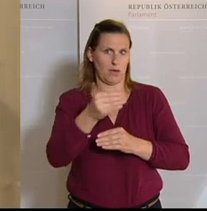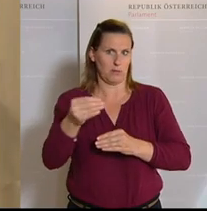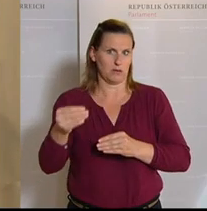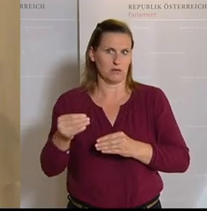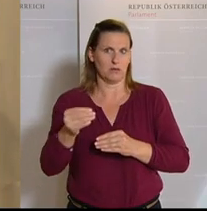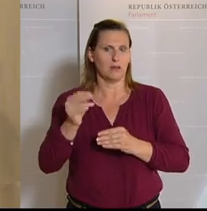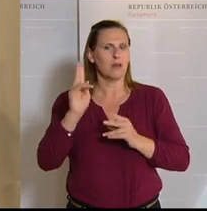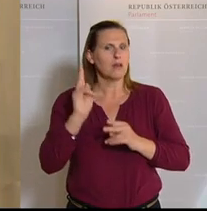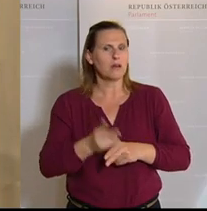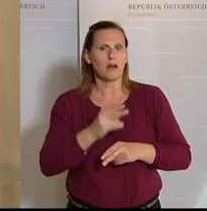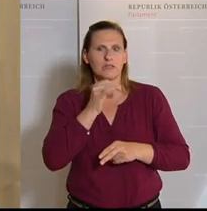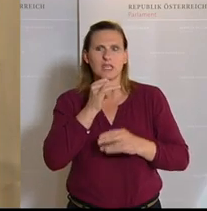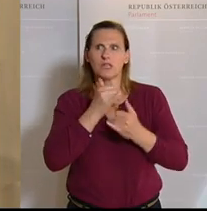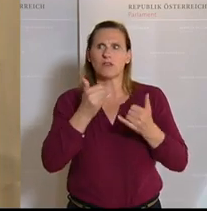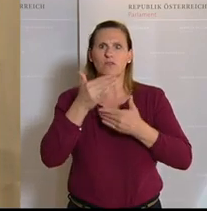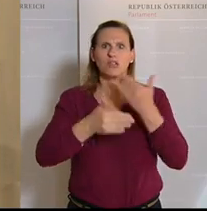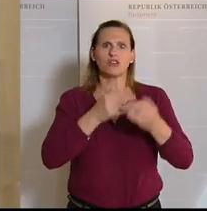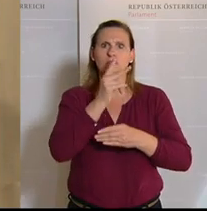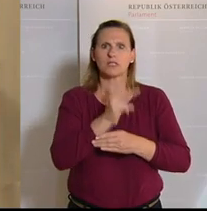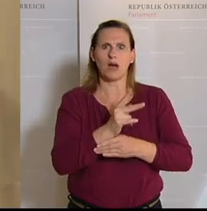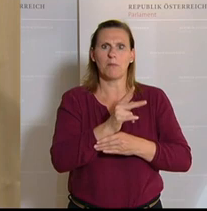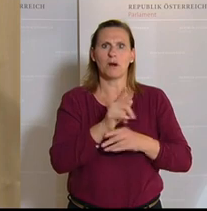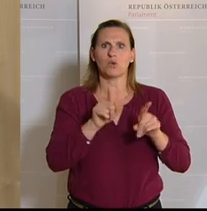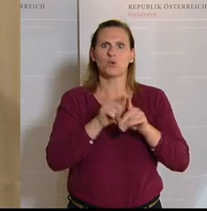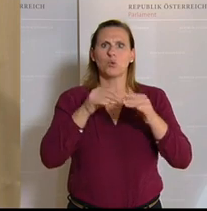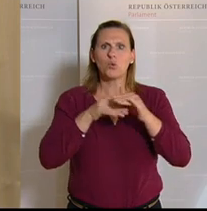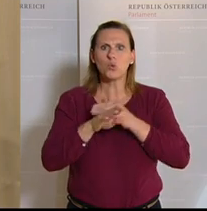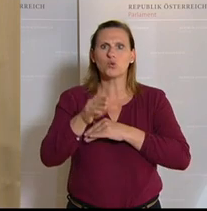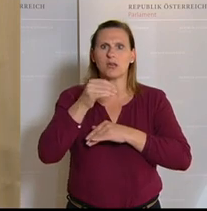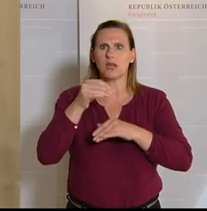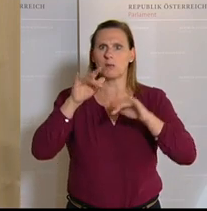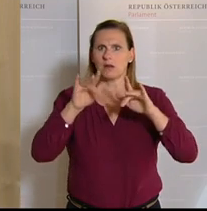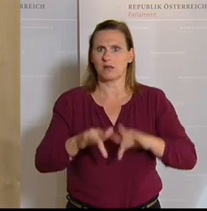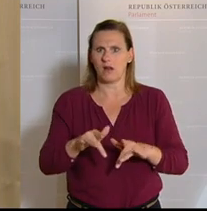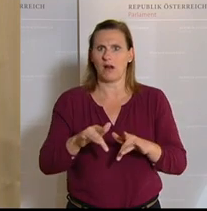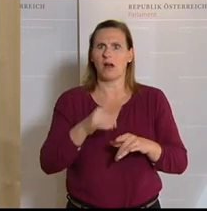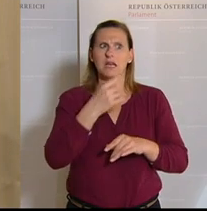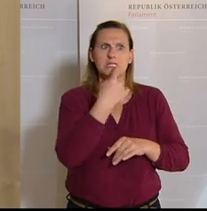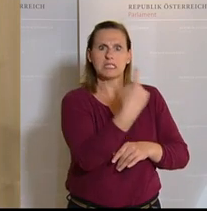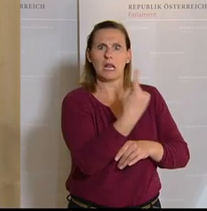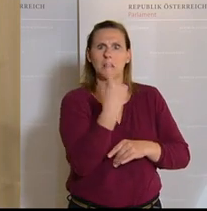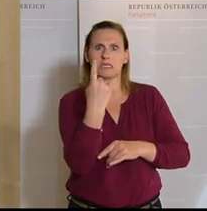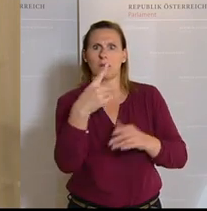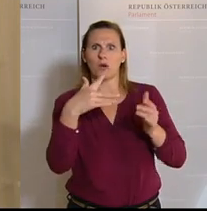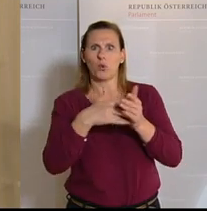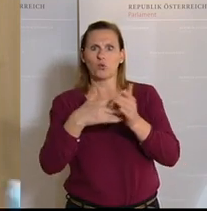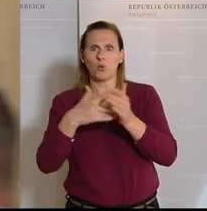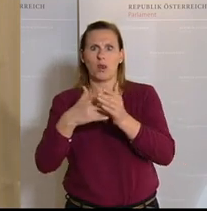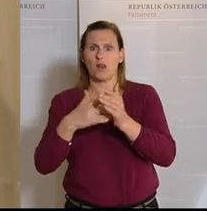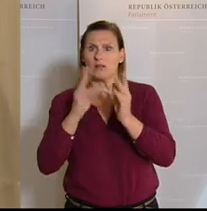Es kann nicht sein, dass die Wirtschaftskammer und die Unternehmer letzten Endes selbst kontrollieren.